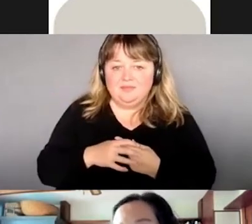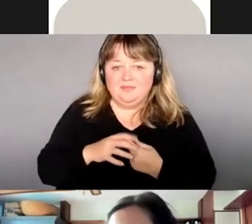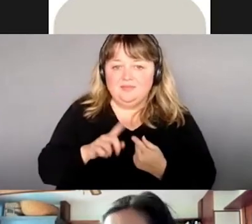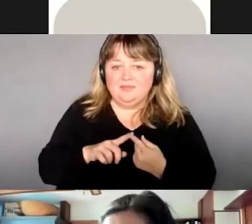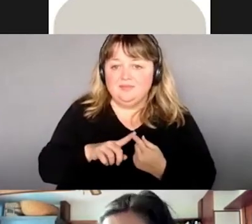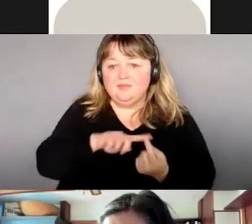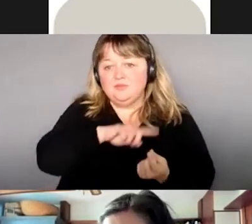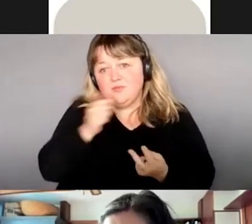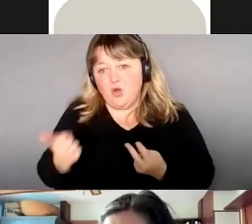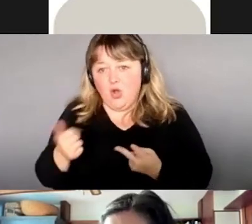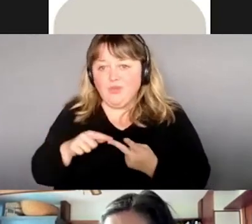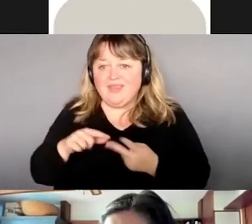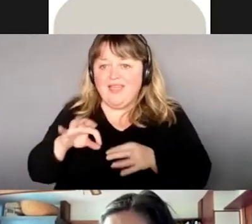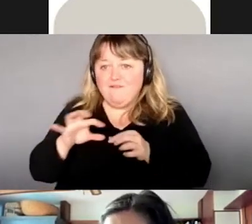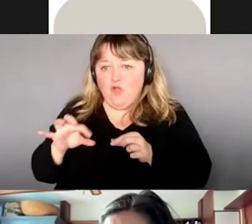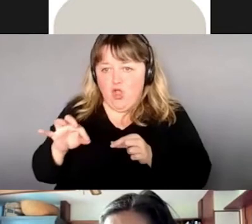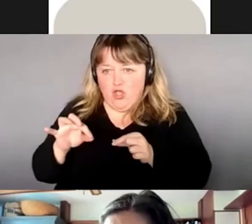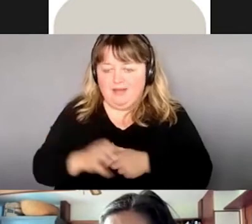puis il a la feuille.